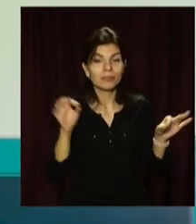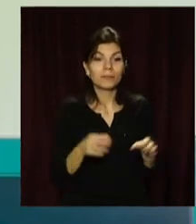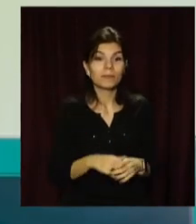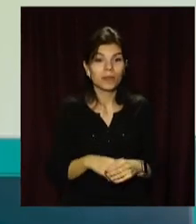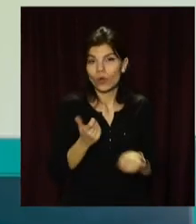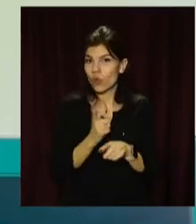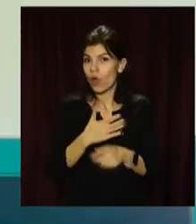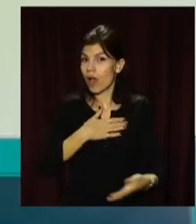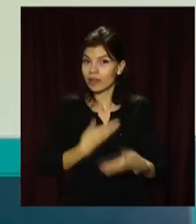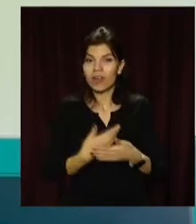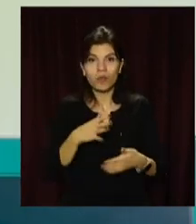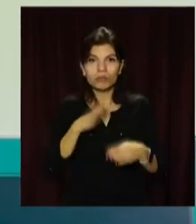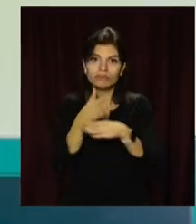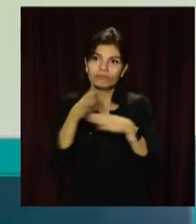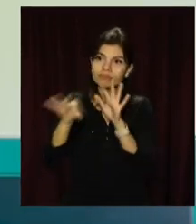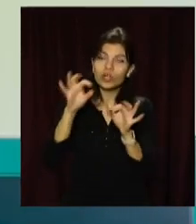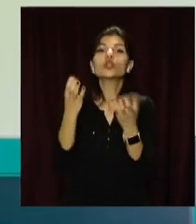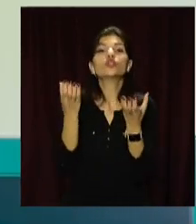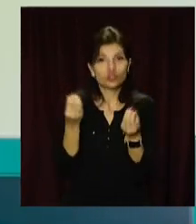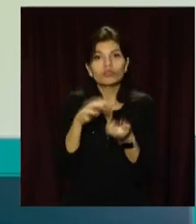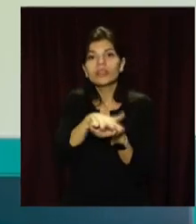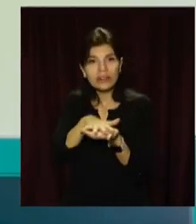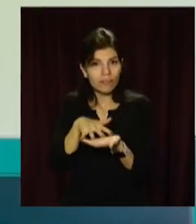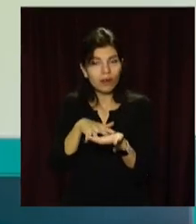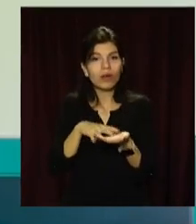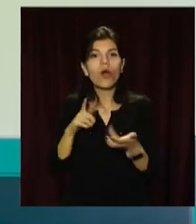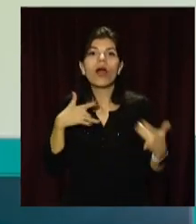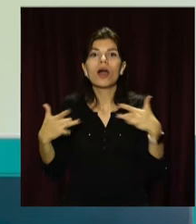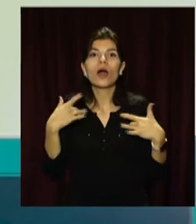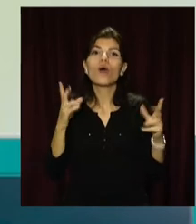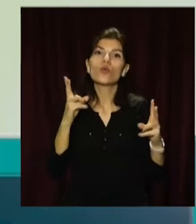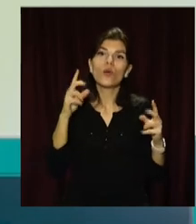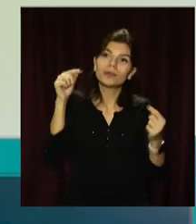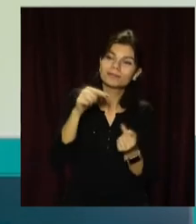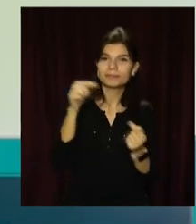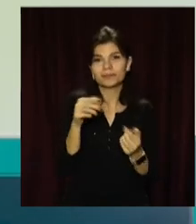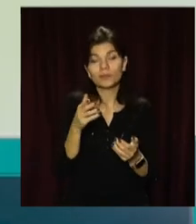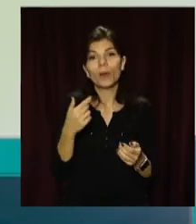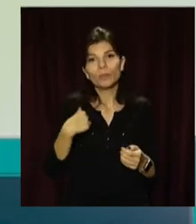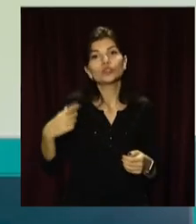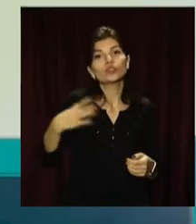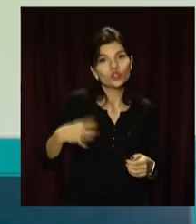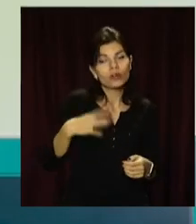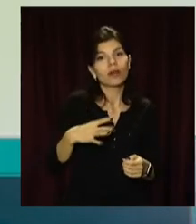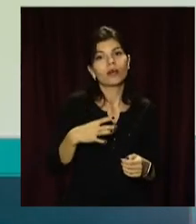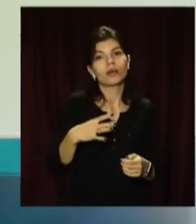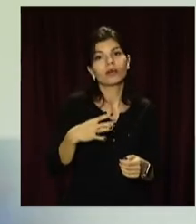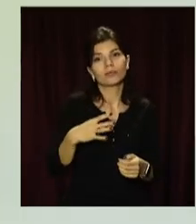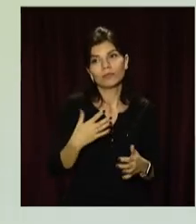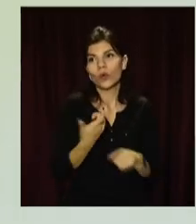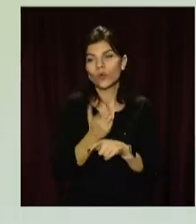відбір та ще триває відбір щодо актерського складу. Тож ми чекаємо на такий дуже якісний